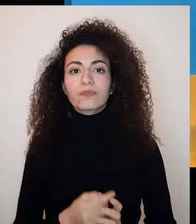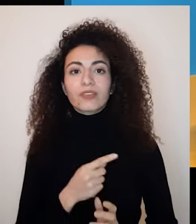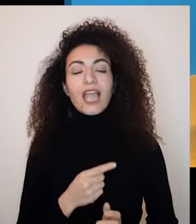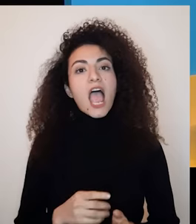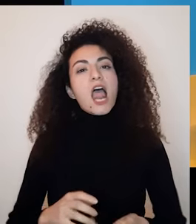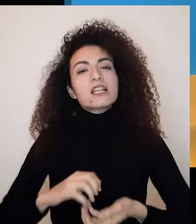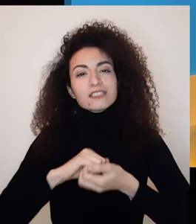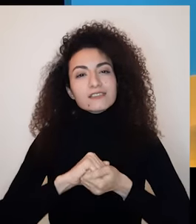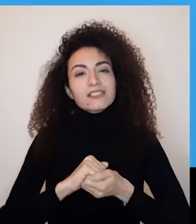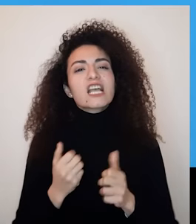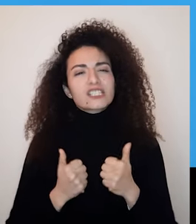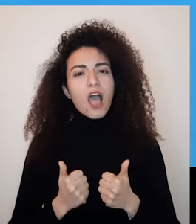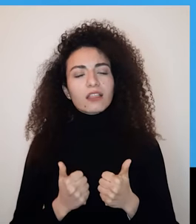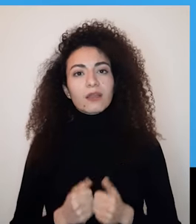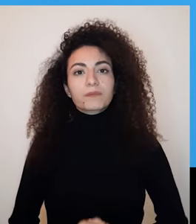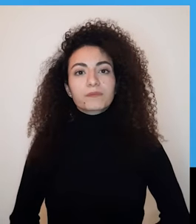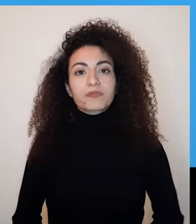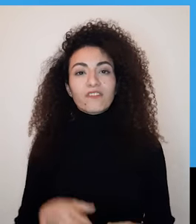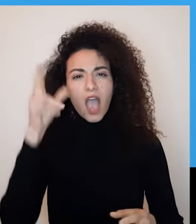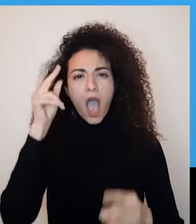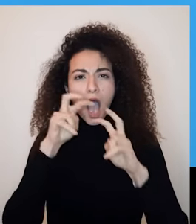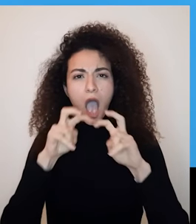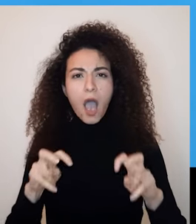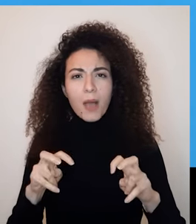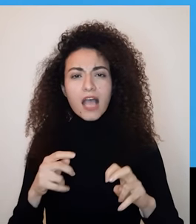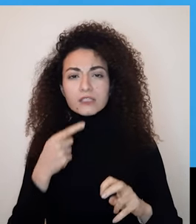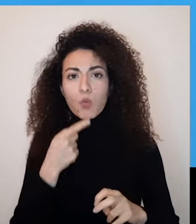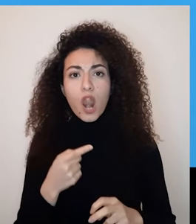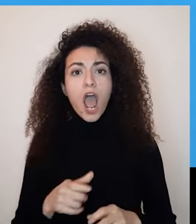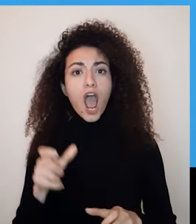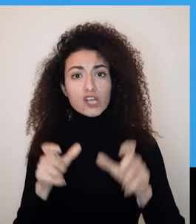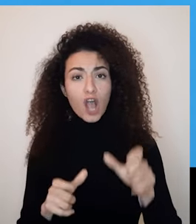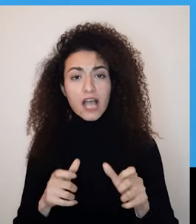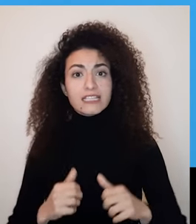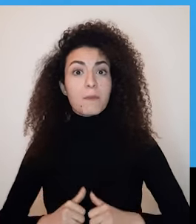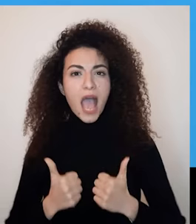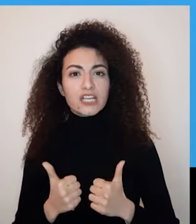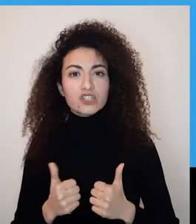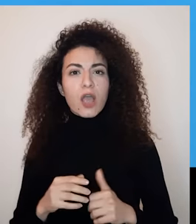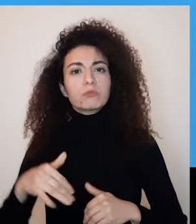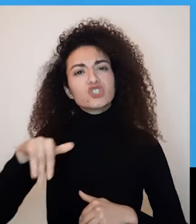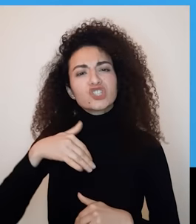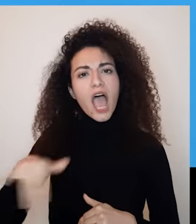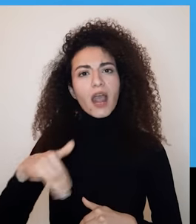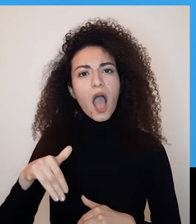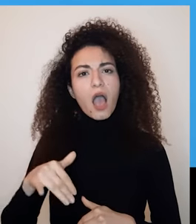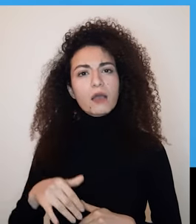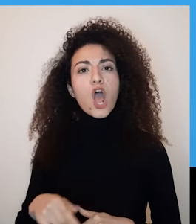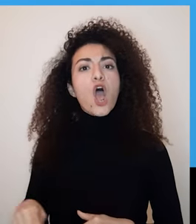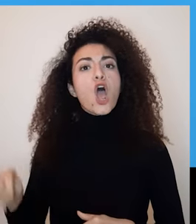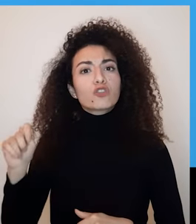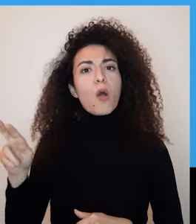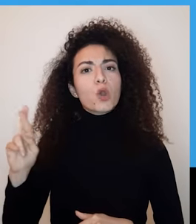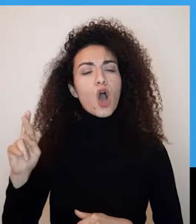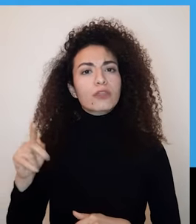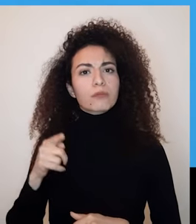المرآت الصادقة بتساعدنا دراسة معمقة عن موضوع التشرد والأشخاص اللي بعيشوا في الشارع قام بها الباحث